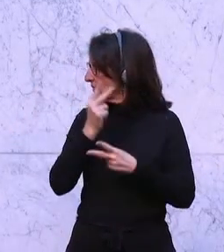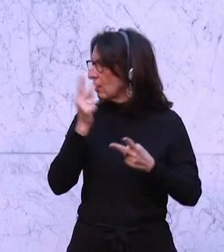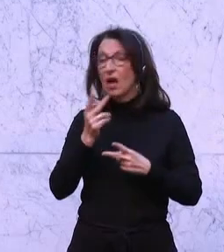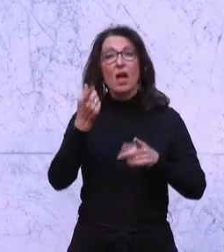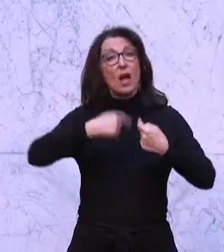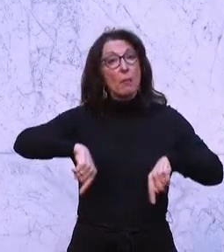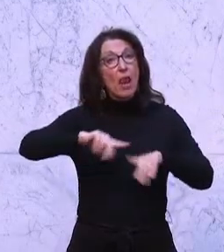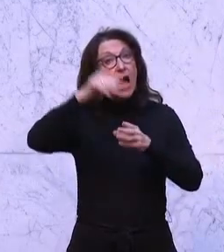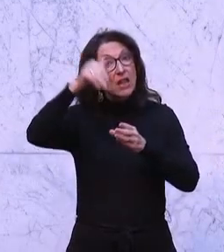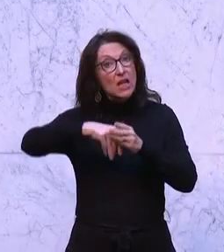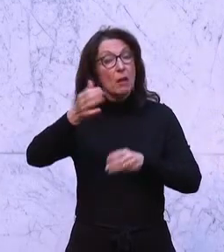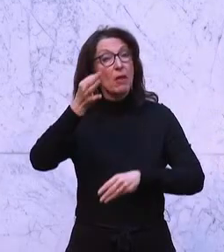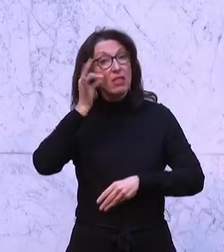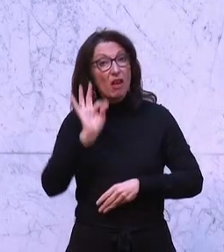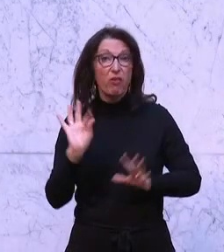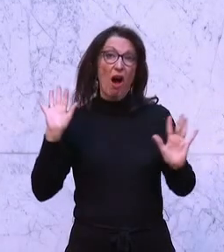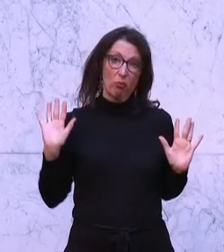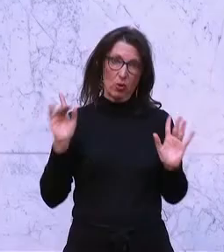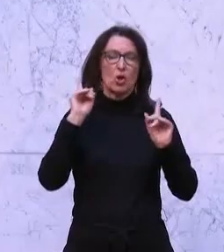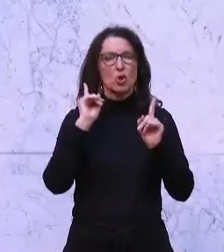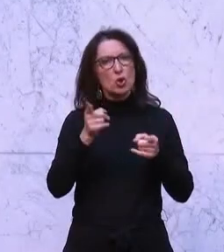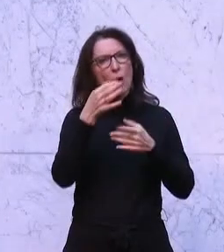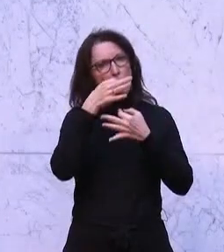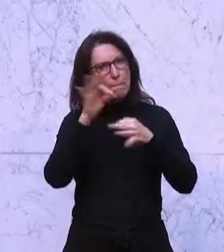Besseres verdünnt. Dank. Applaus Danke. Danke.